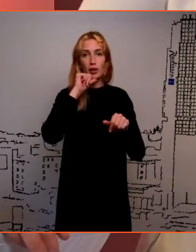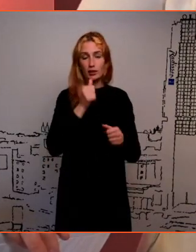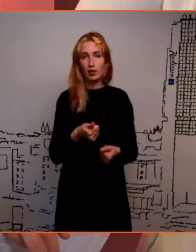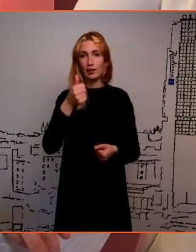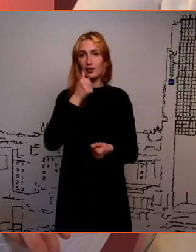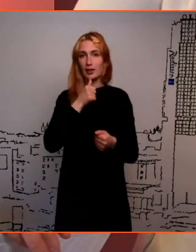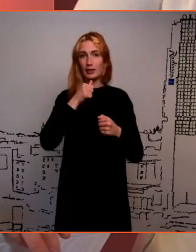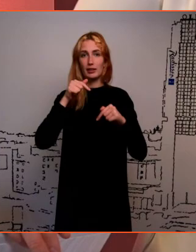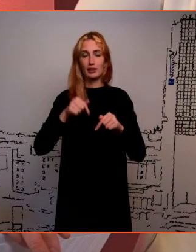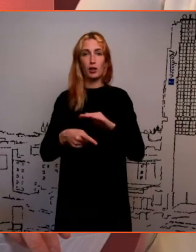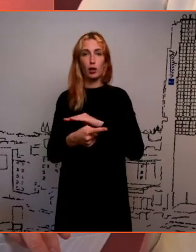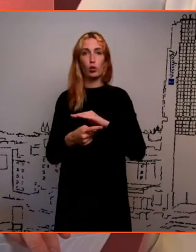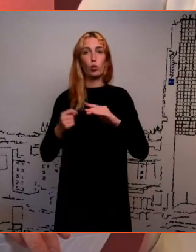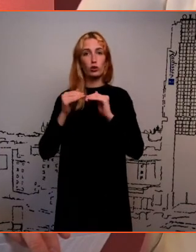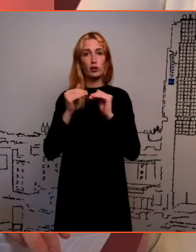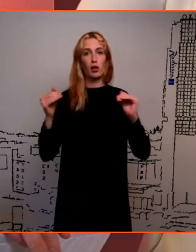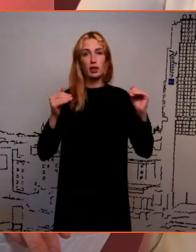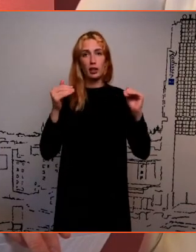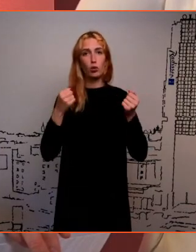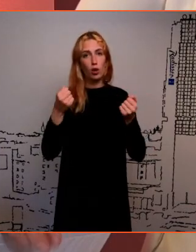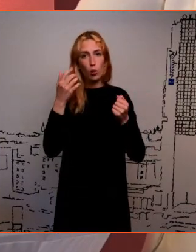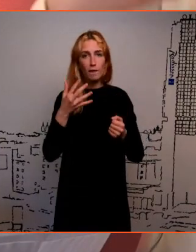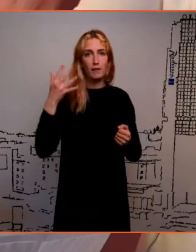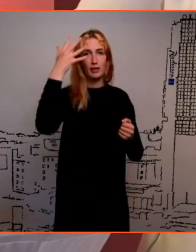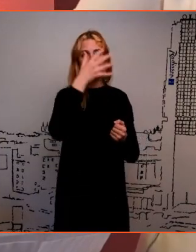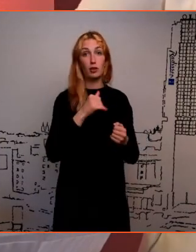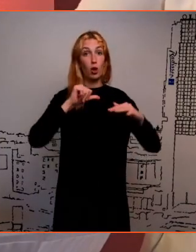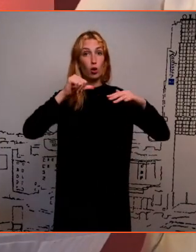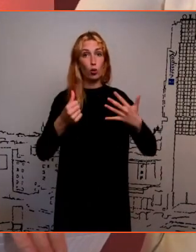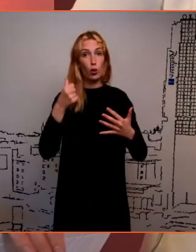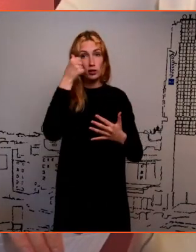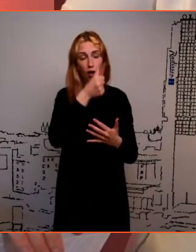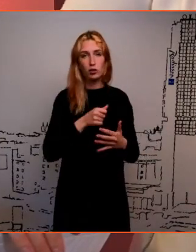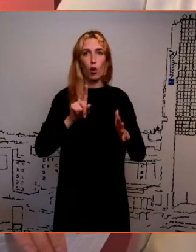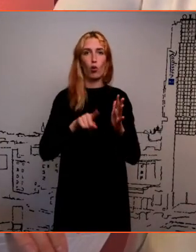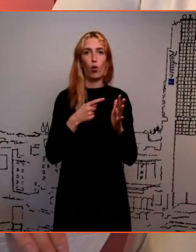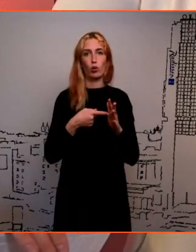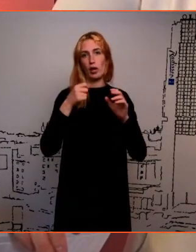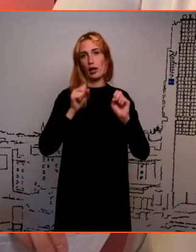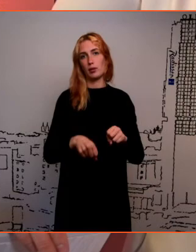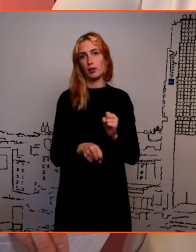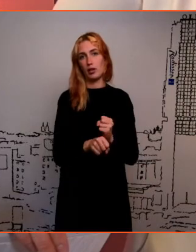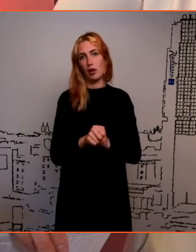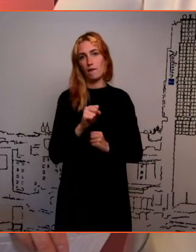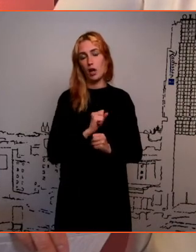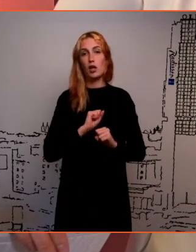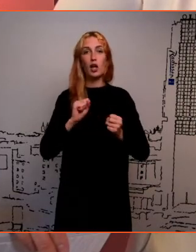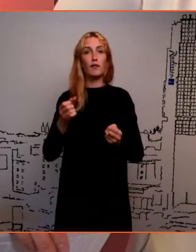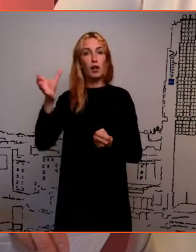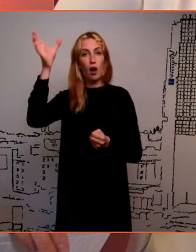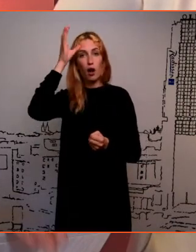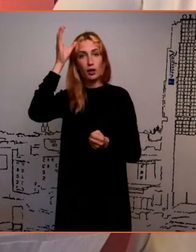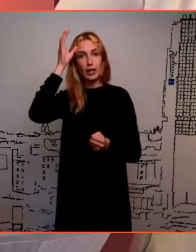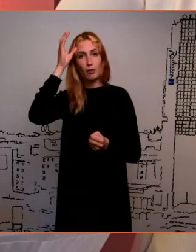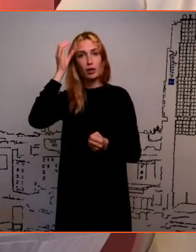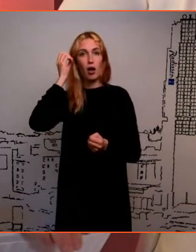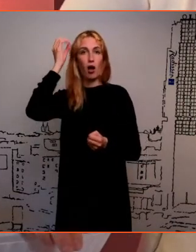haridus, see kutse tase kehti pisastat, et siis kuuendal aastal ma teie korduseks on võibolla. Või akadeemilise hariduse suur